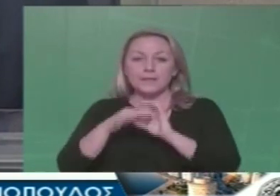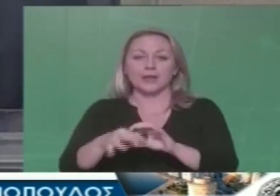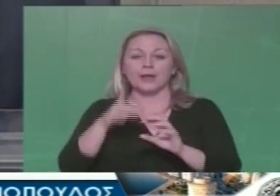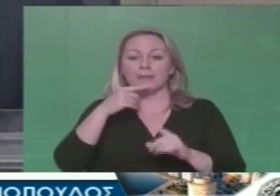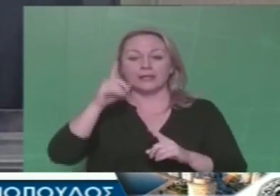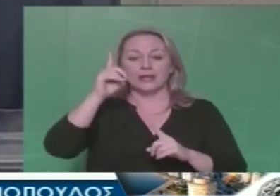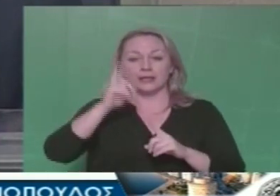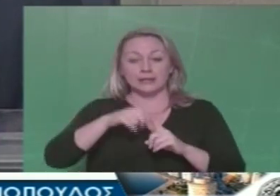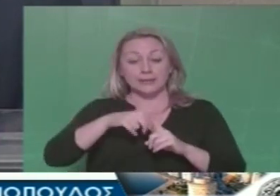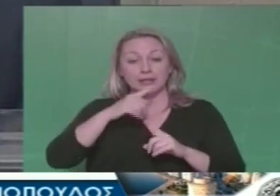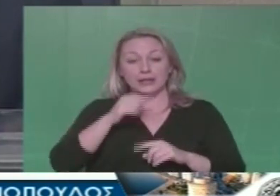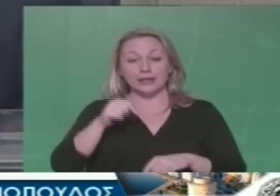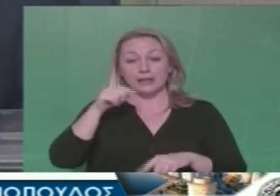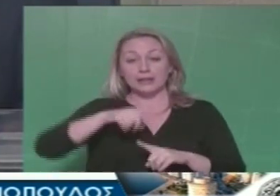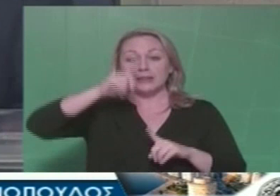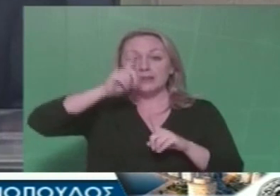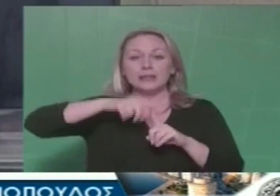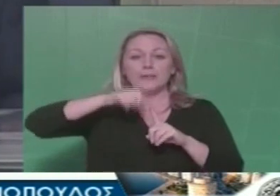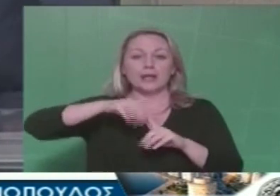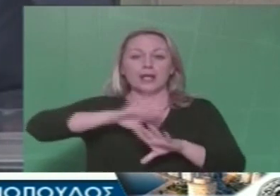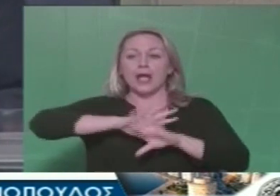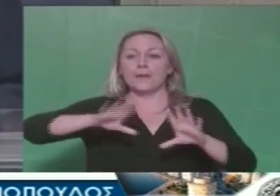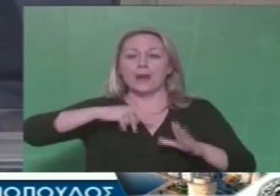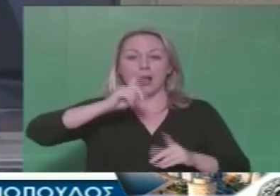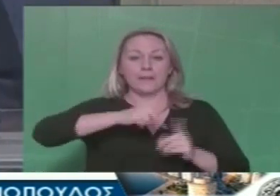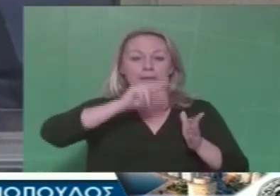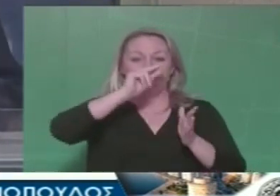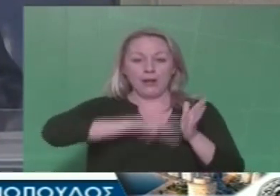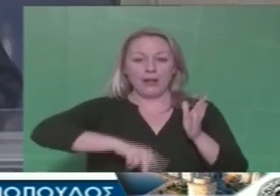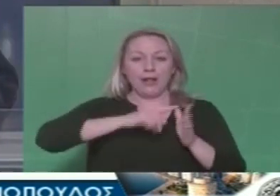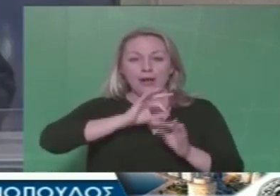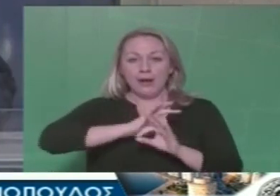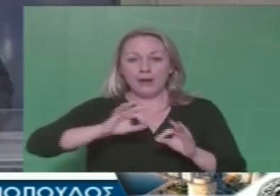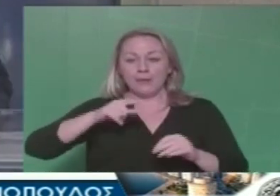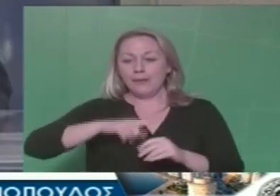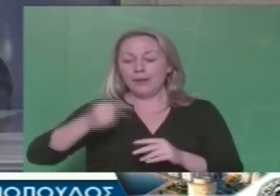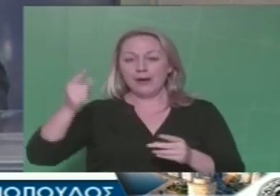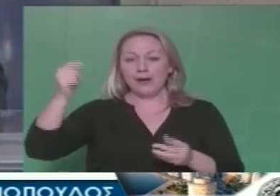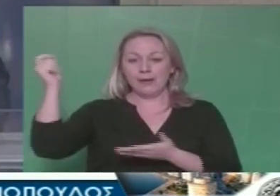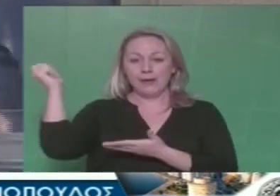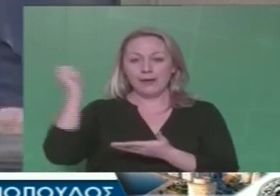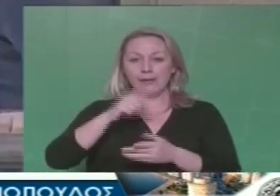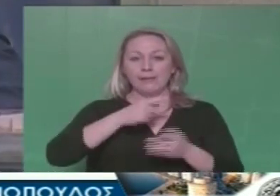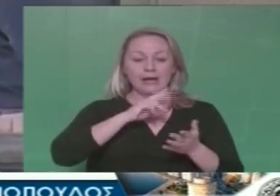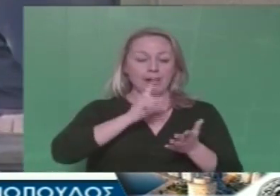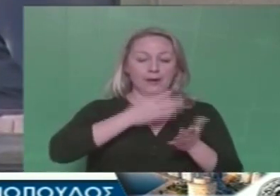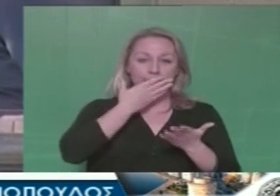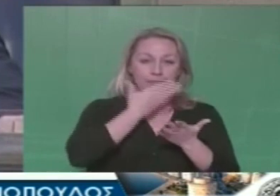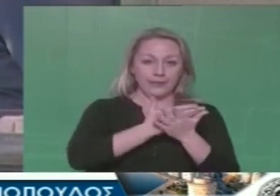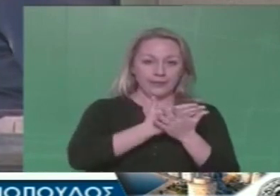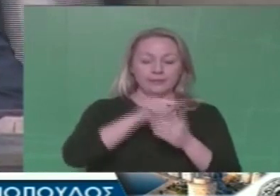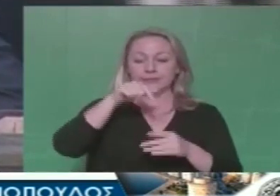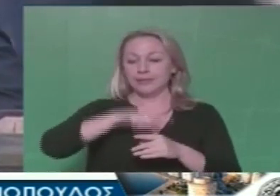τυπική, το ξανατονίζουμε, τυπική μόνο λήξη των μνημονίων, η μείωση της χρηματοδότησης κατά 70%